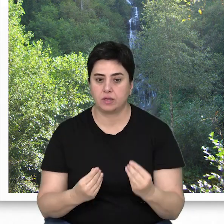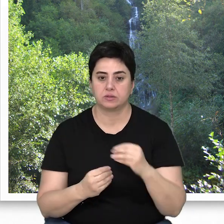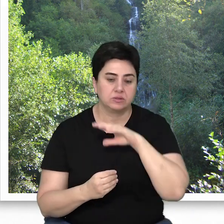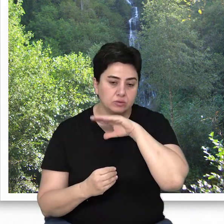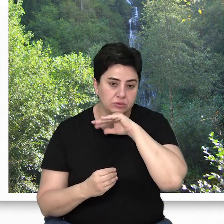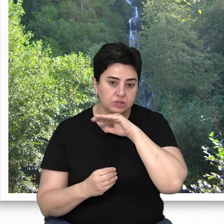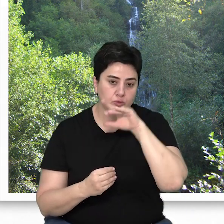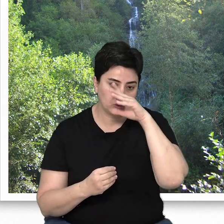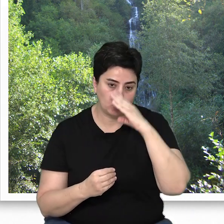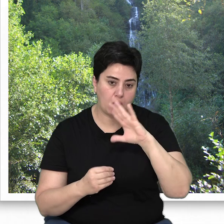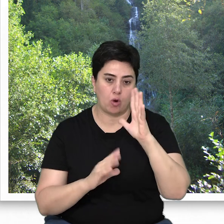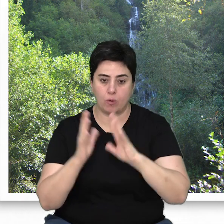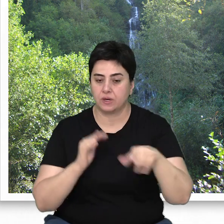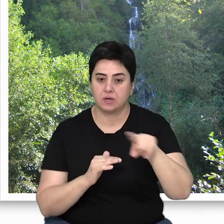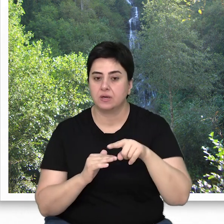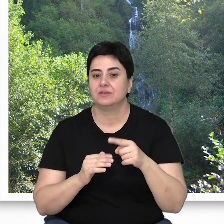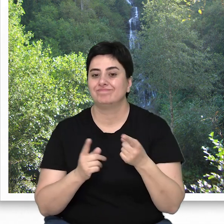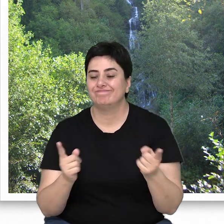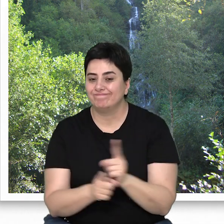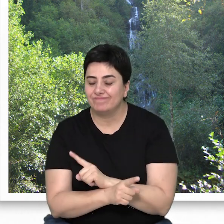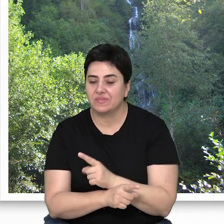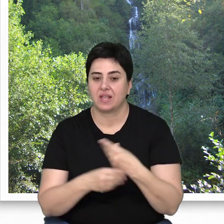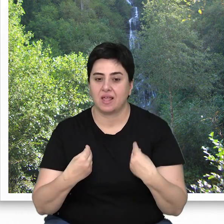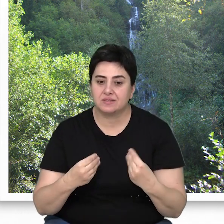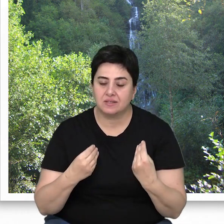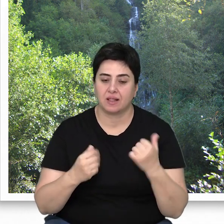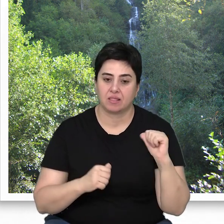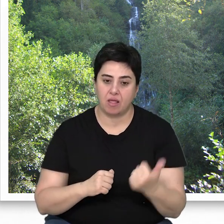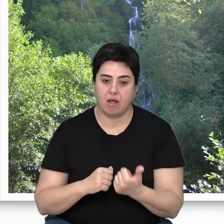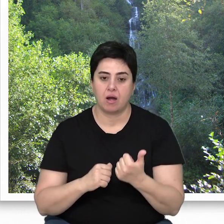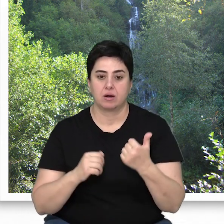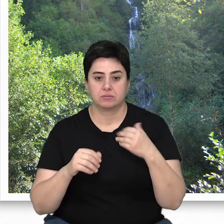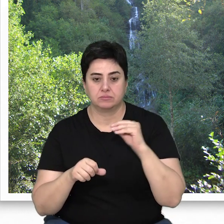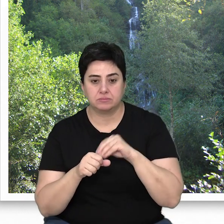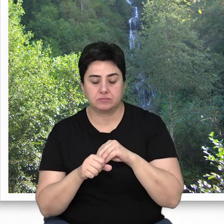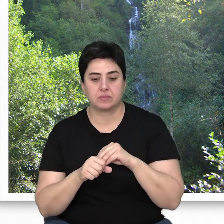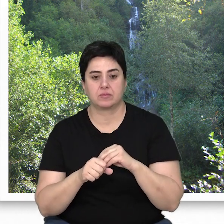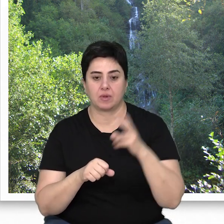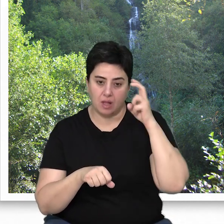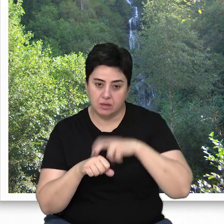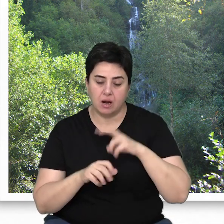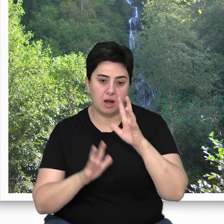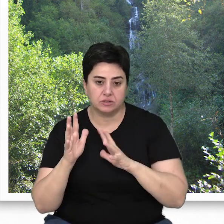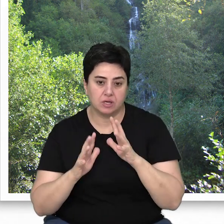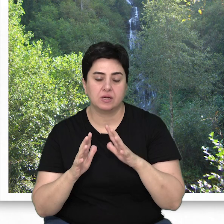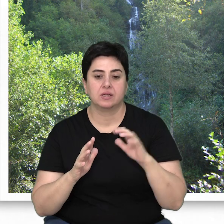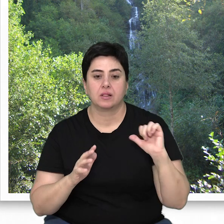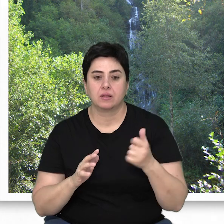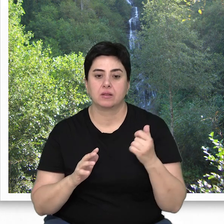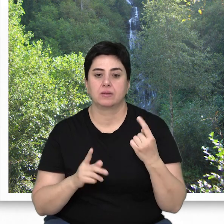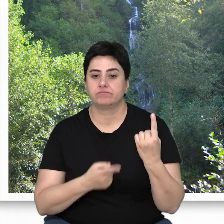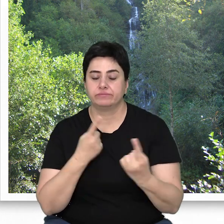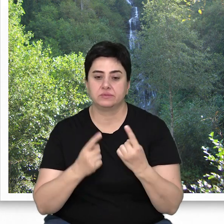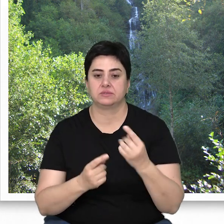yapan doğal yaşlı ormanlar, biyolojik çeşitlilik, estetik, değer, barındırdıkları anıtsal ağaçlar ve